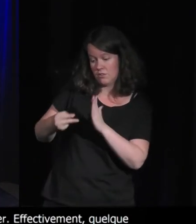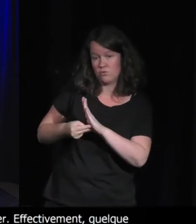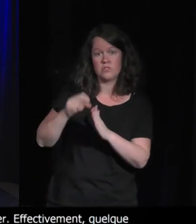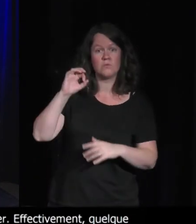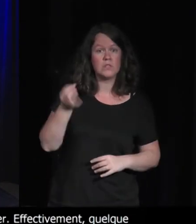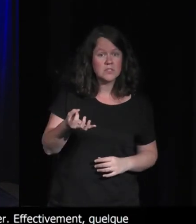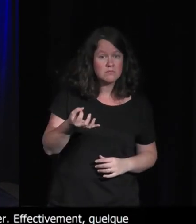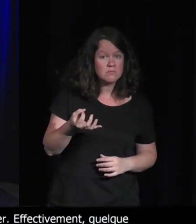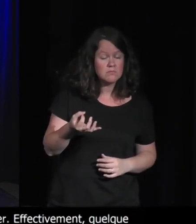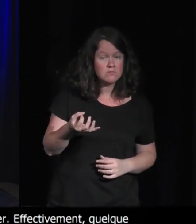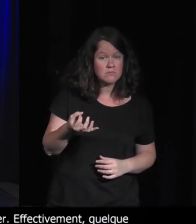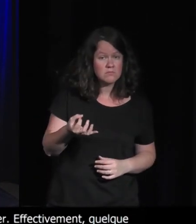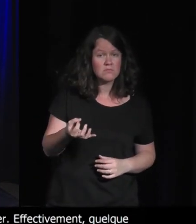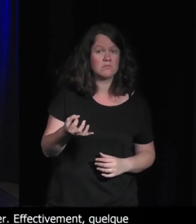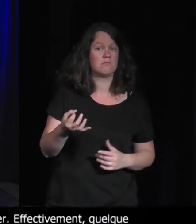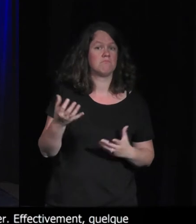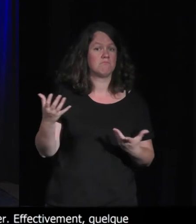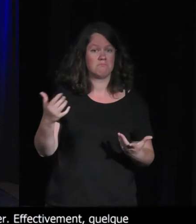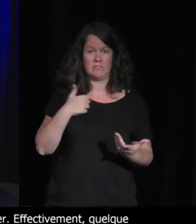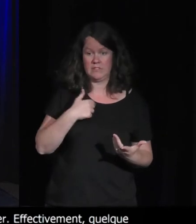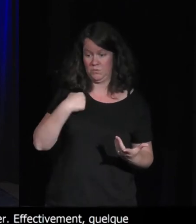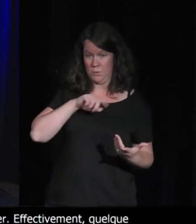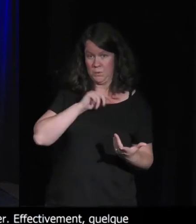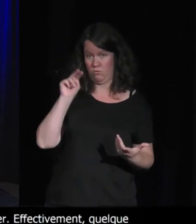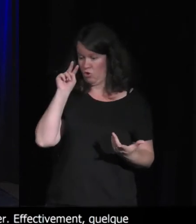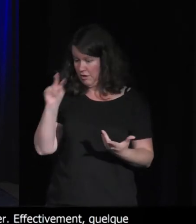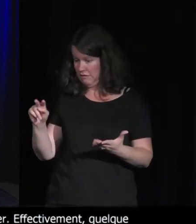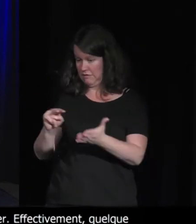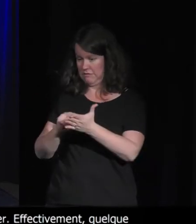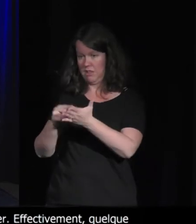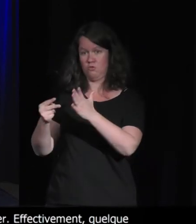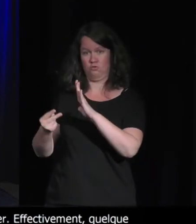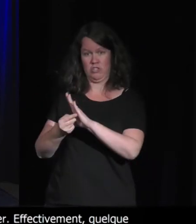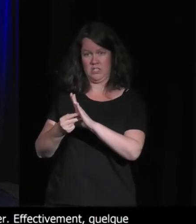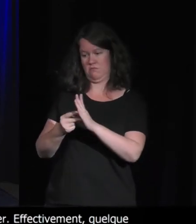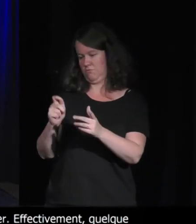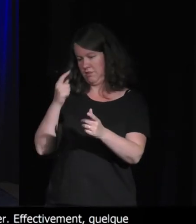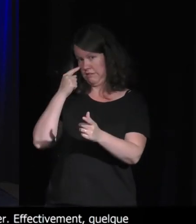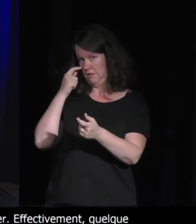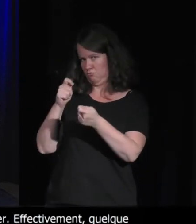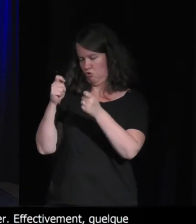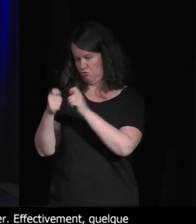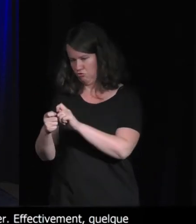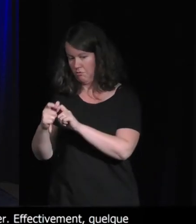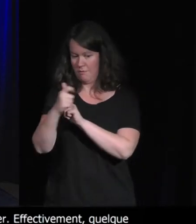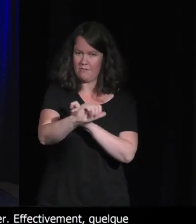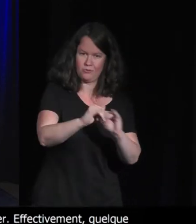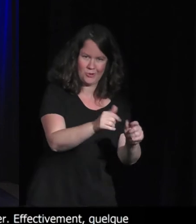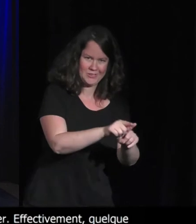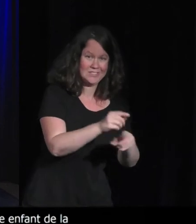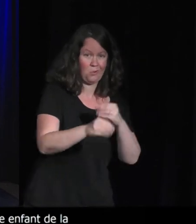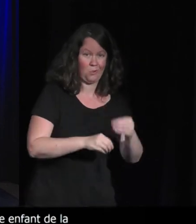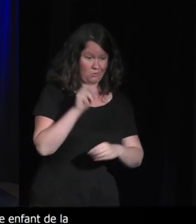j'ai envie de dire, soit notre regard sur la techno change, est-ce que le jeu vidéo seul peut faire quelque chose sur ces questions-là ?